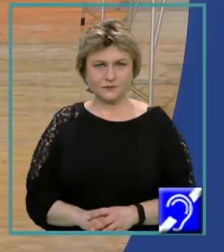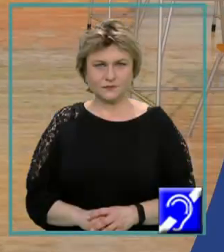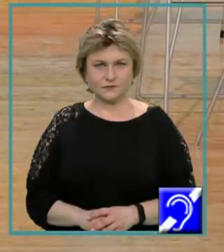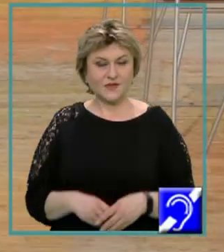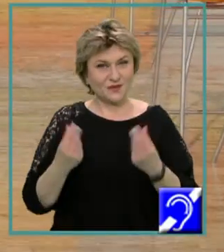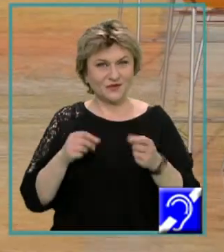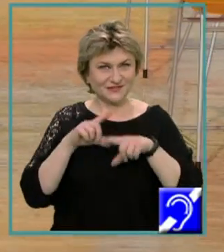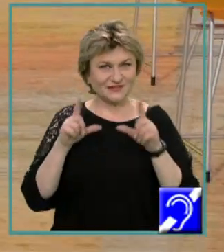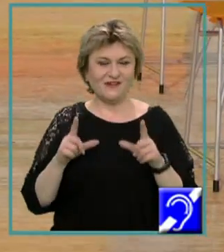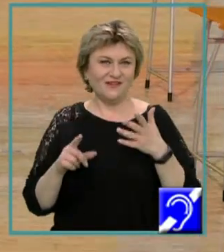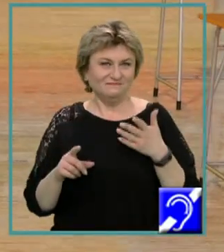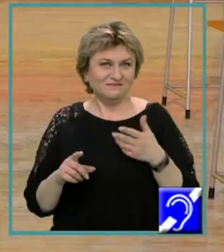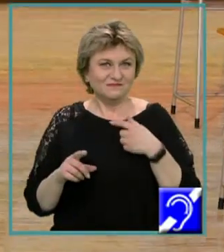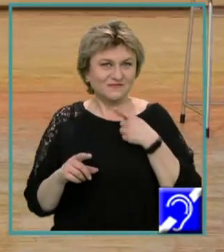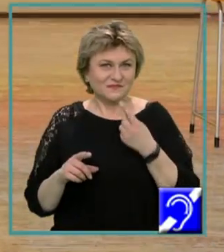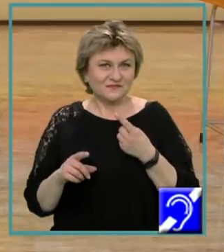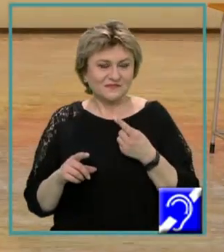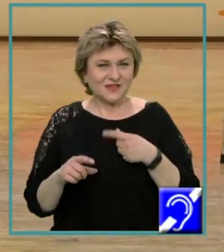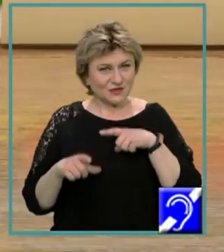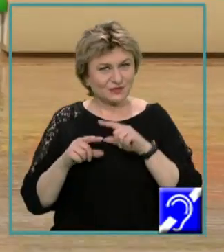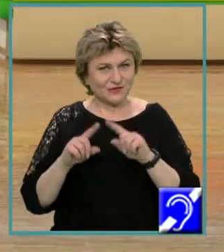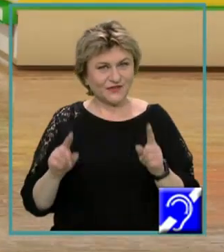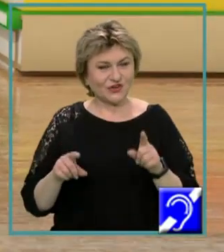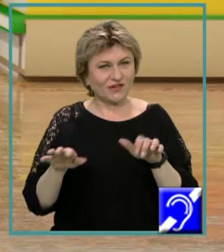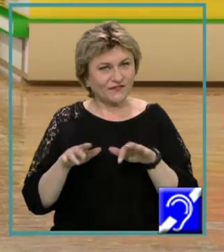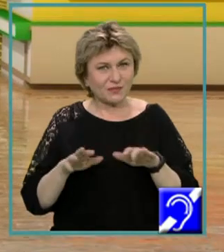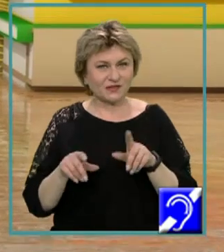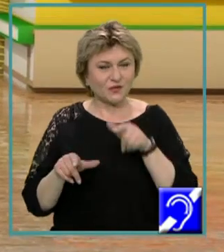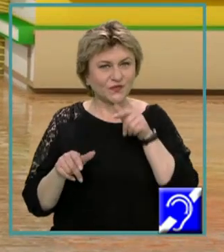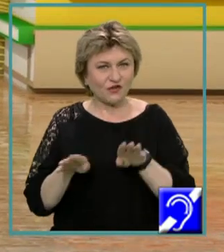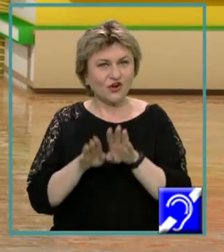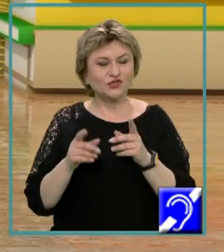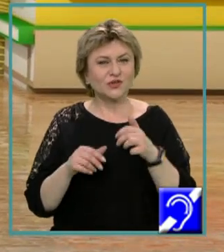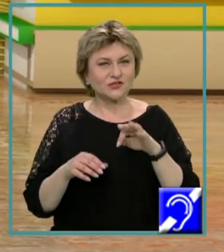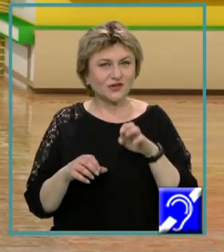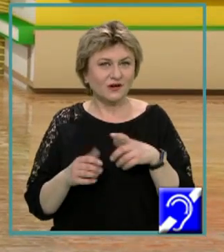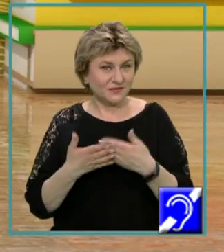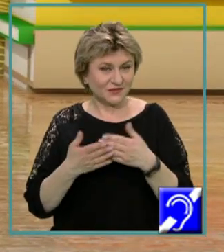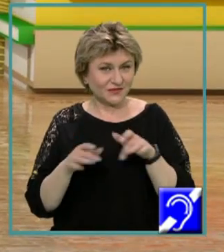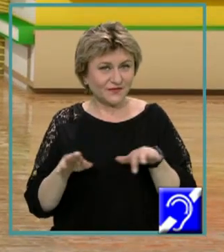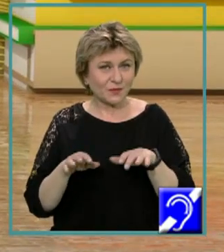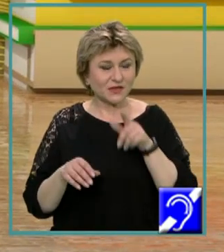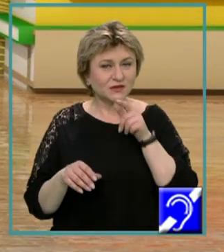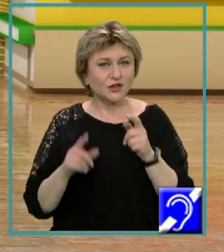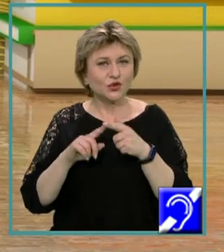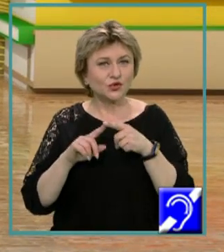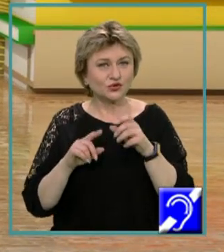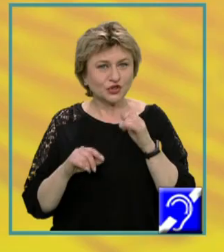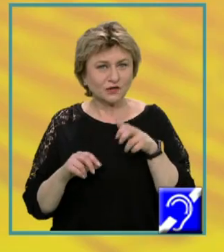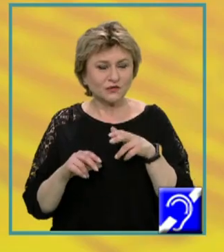Bună ziua dragi elevi, sunt Victor Manț, profesor de informatică la Colegiul Național de Informatică Tudor Vianu din București.